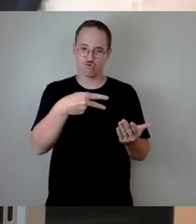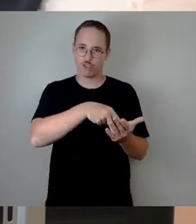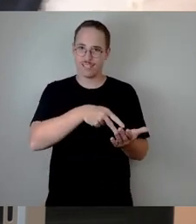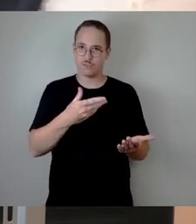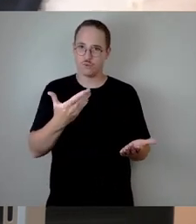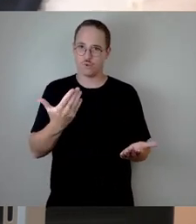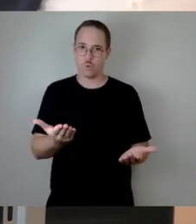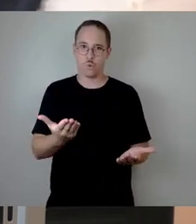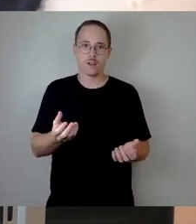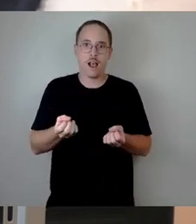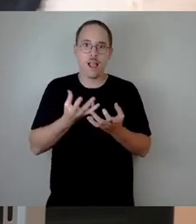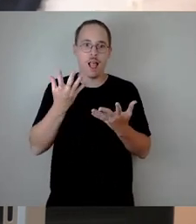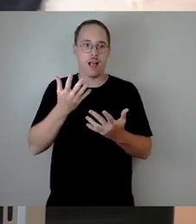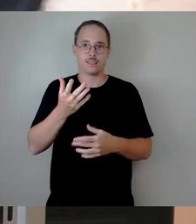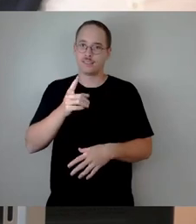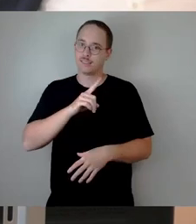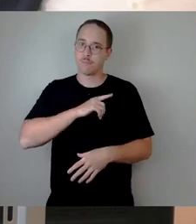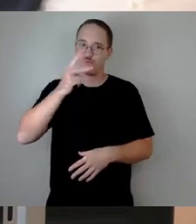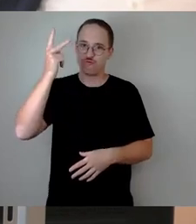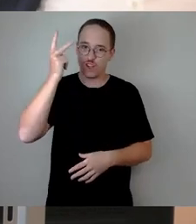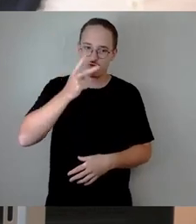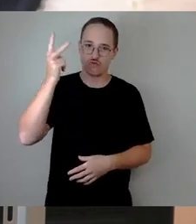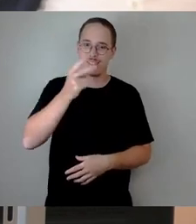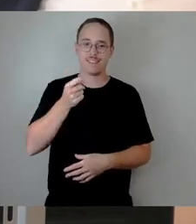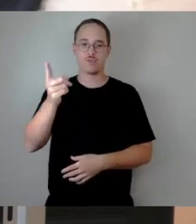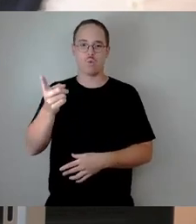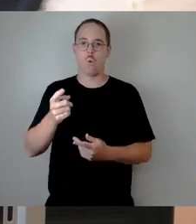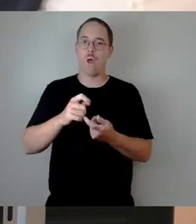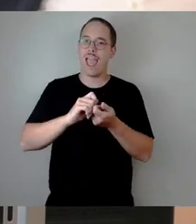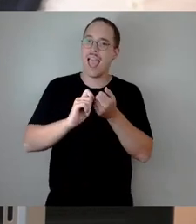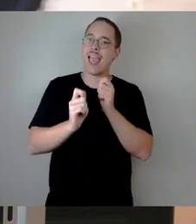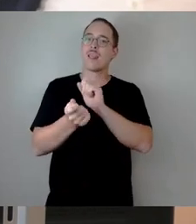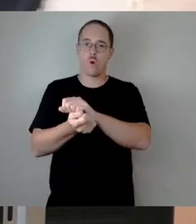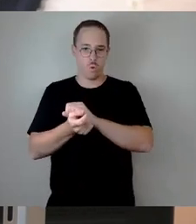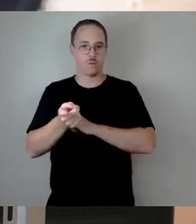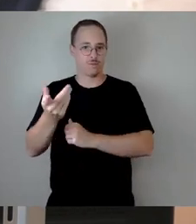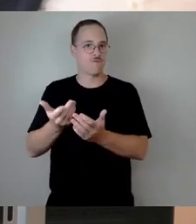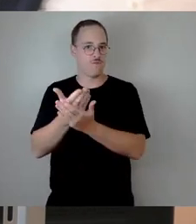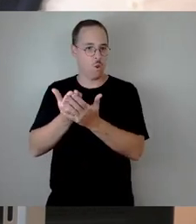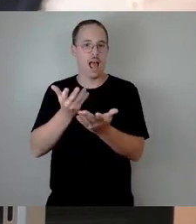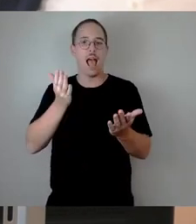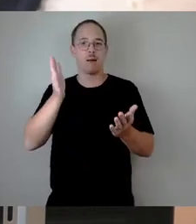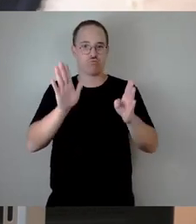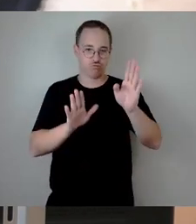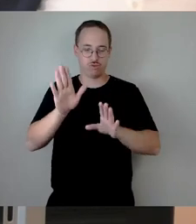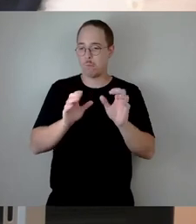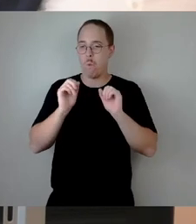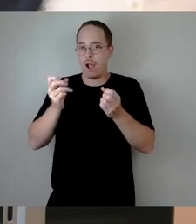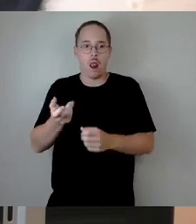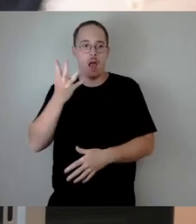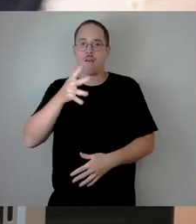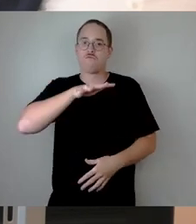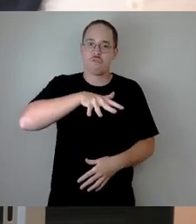zuerst die Änderungen zur Vorlage ab. Genauso sollten wir es auch machen. Da können wir gerne erst die 15, dann die 14, dann die 11 abstimmen.